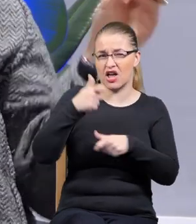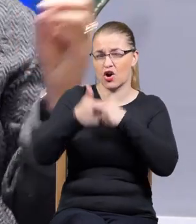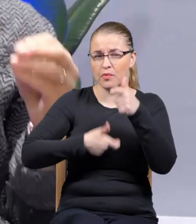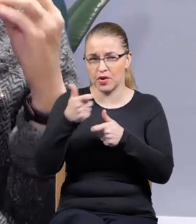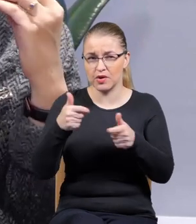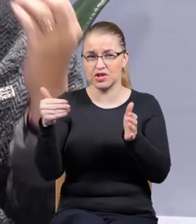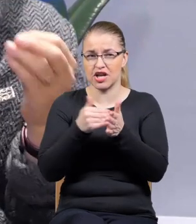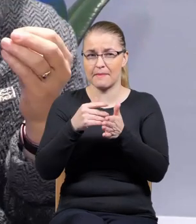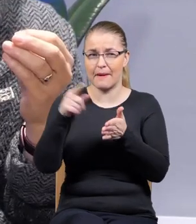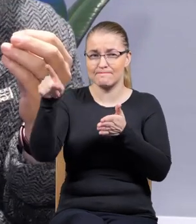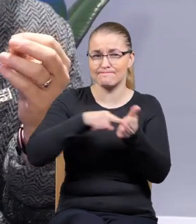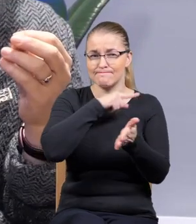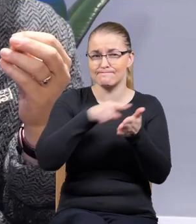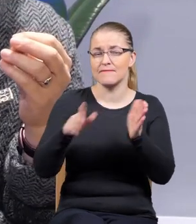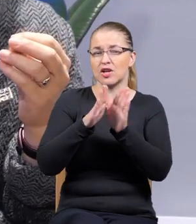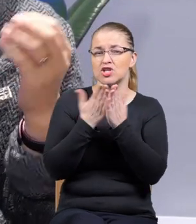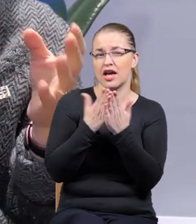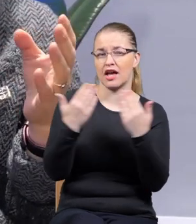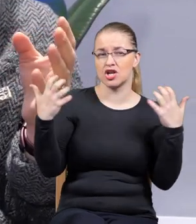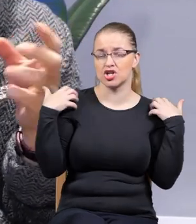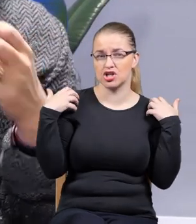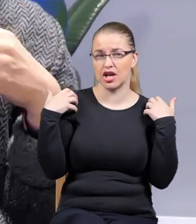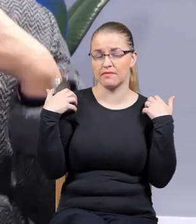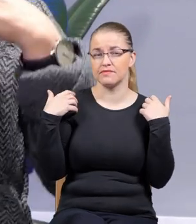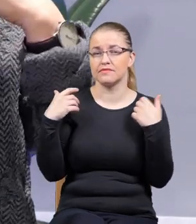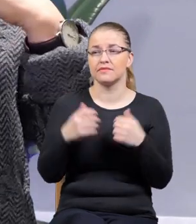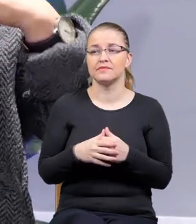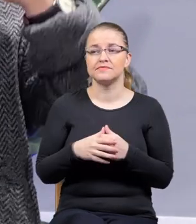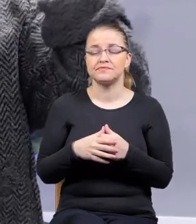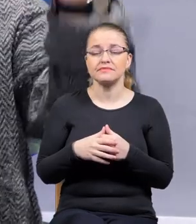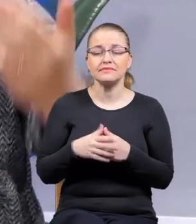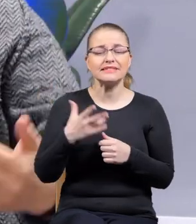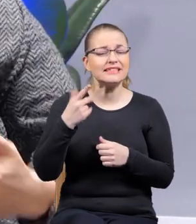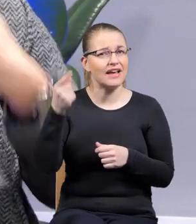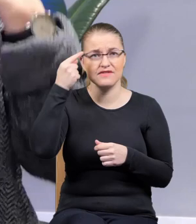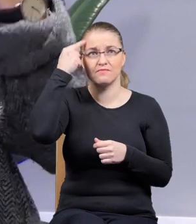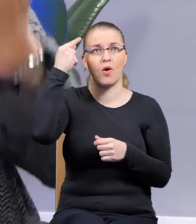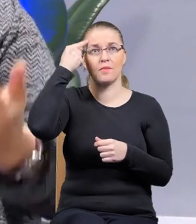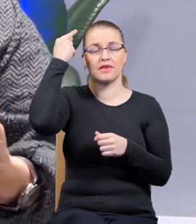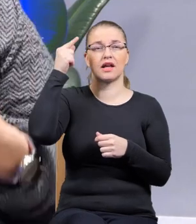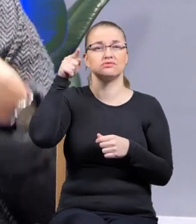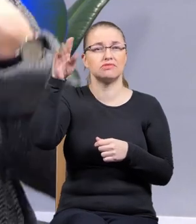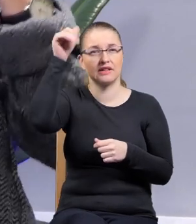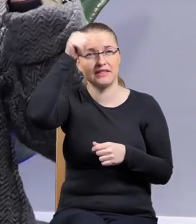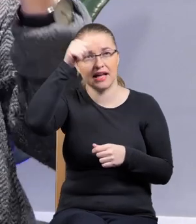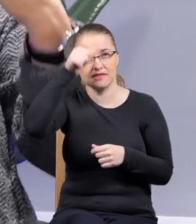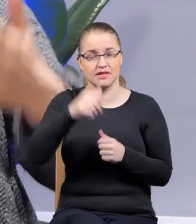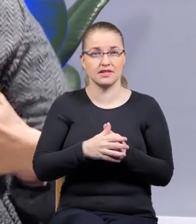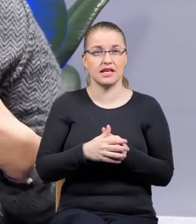wymazać z księgi żywota. Co to znaczy? To znaczy nie wspominać tych ich nazwisk,